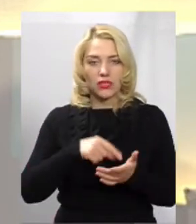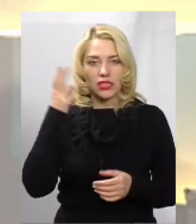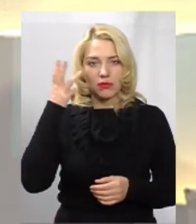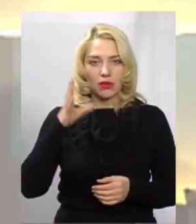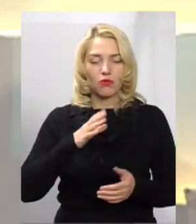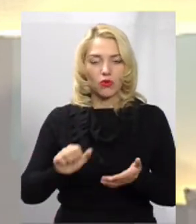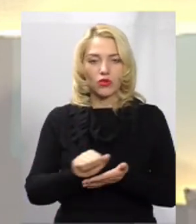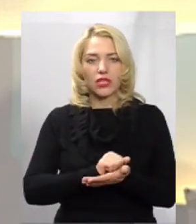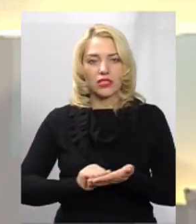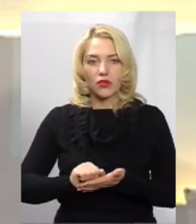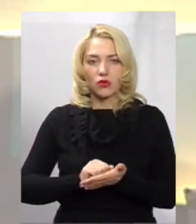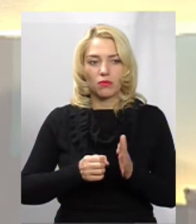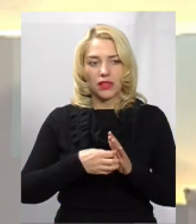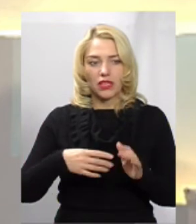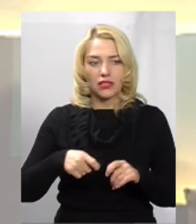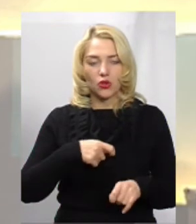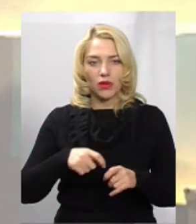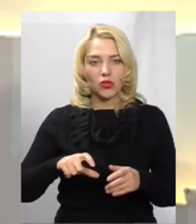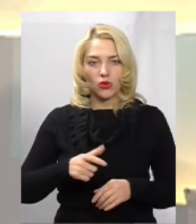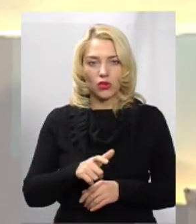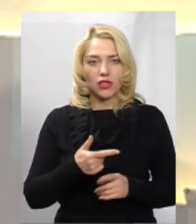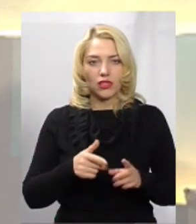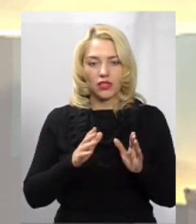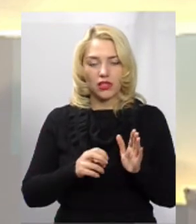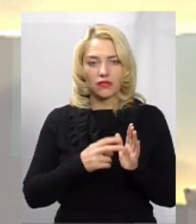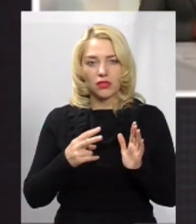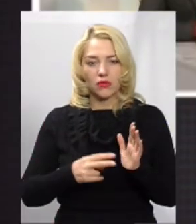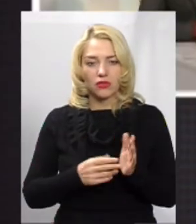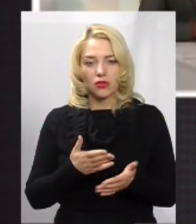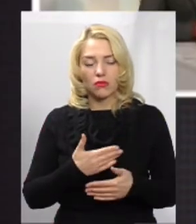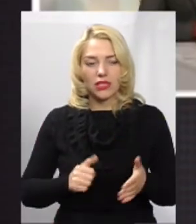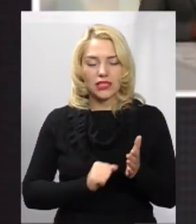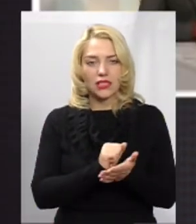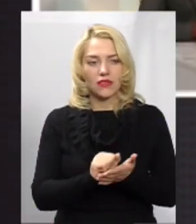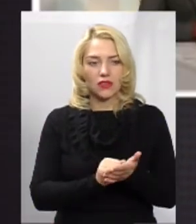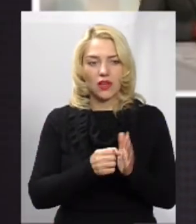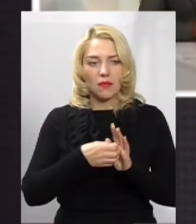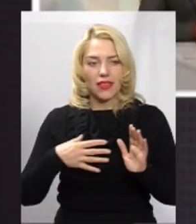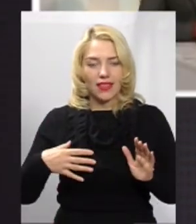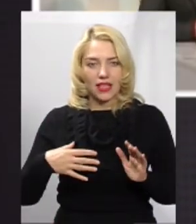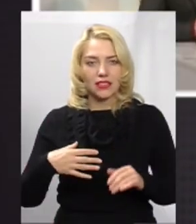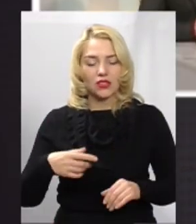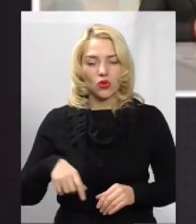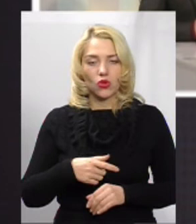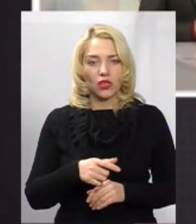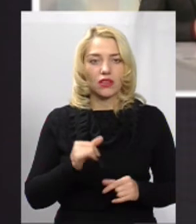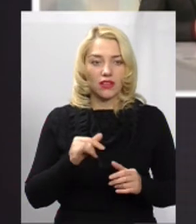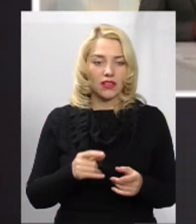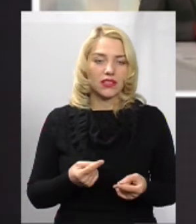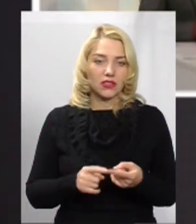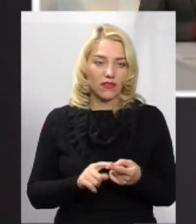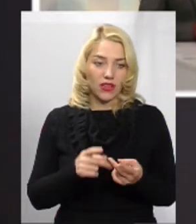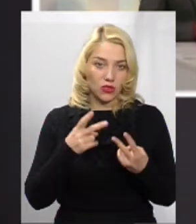заасфальтовано 17 кілометрів доріг. Тільки у 2017 році ми заасфальтували 15 кілометрів доріг. Ну, і, в